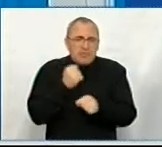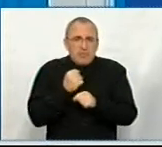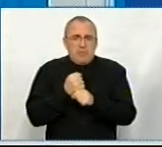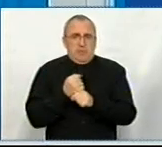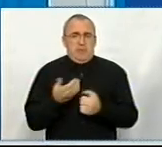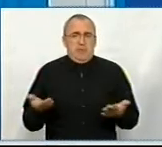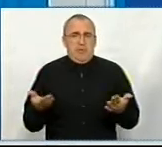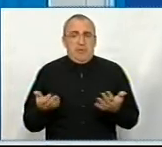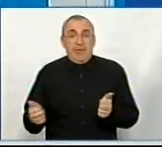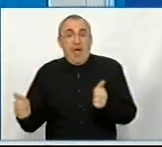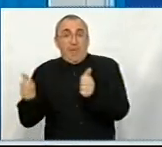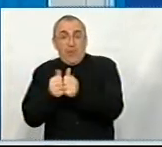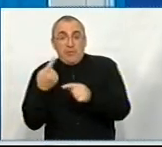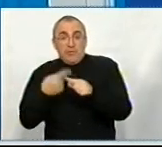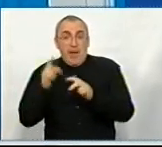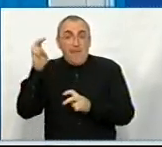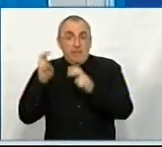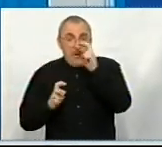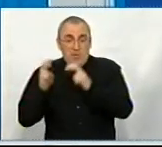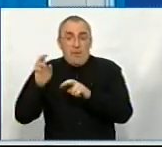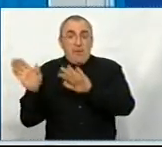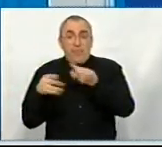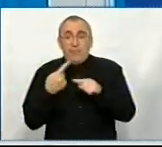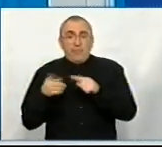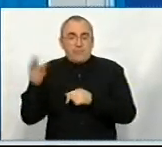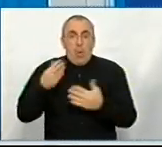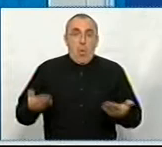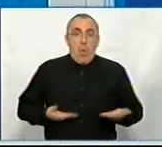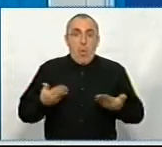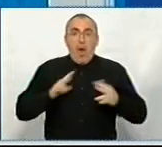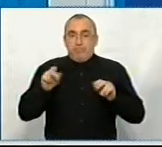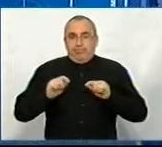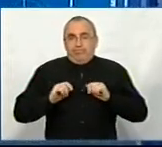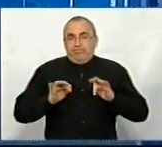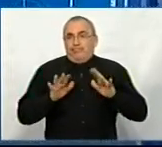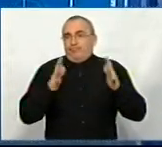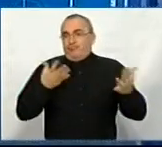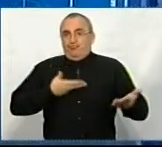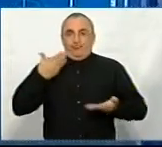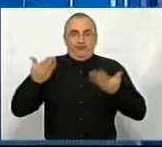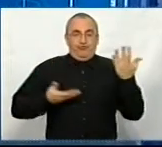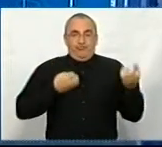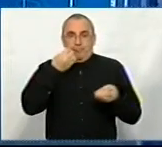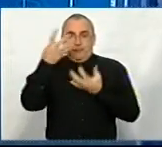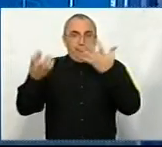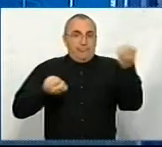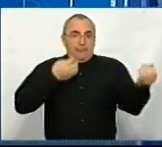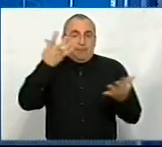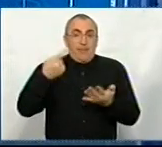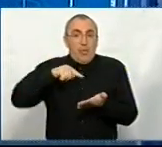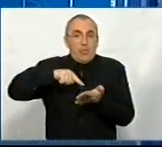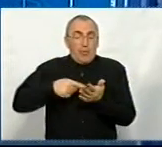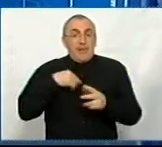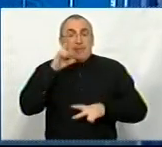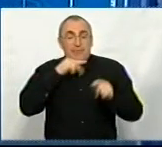навколо цього підприємства потім воно все оживає, як оазис. Тому ми маємо знаходити такі точки. Я